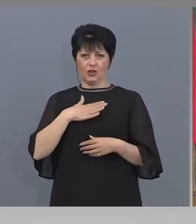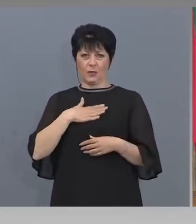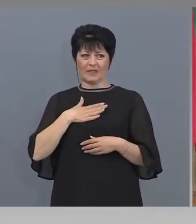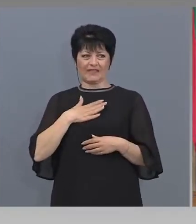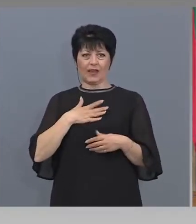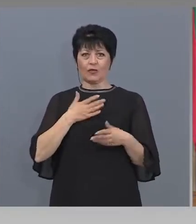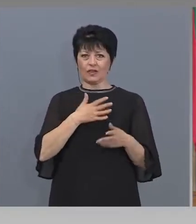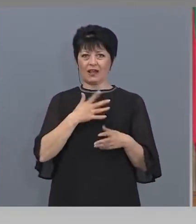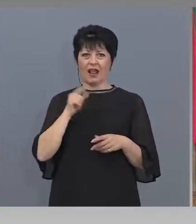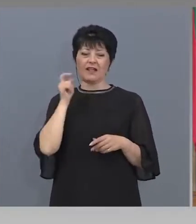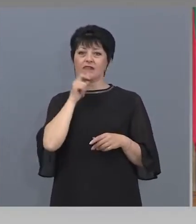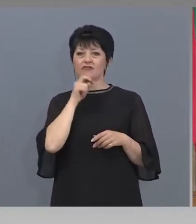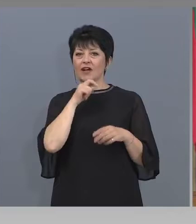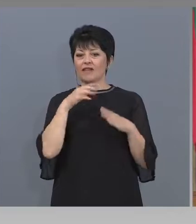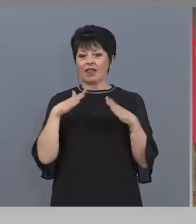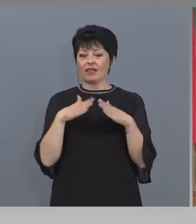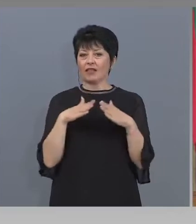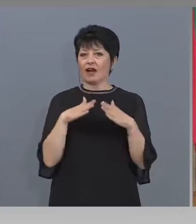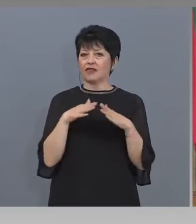къща?